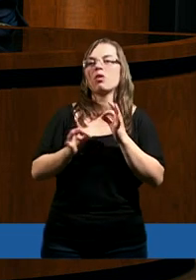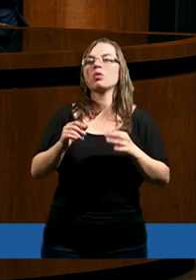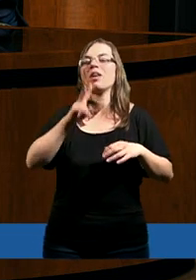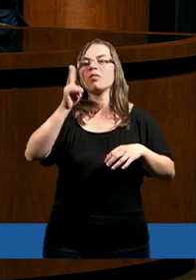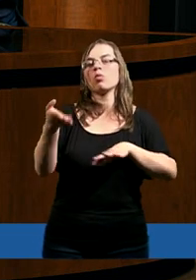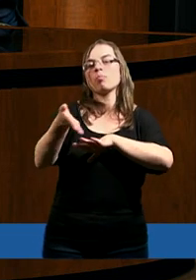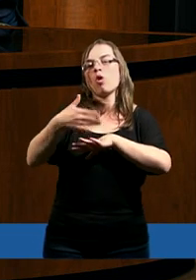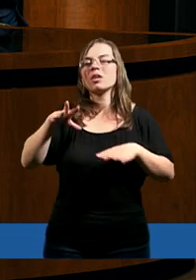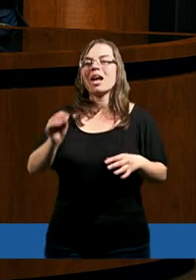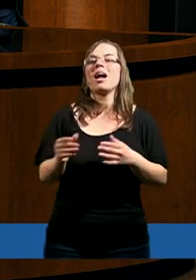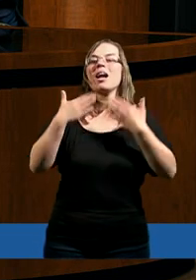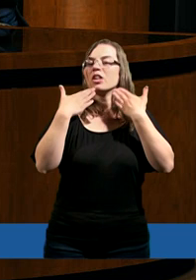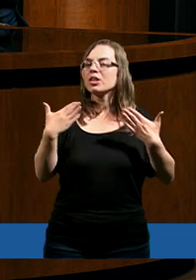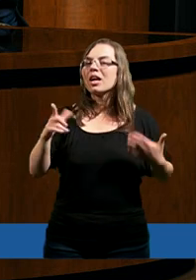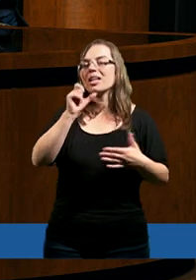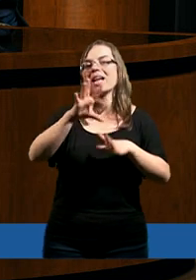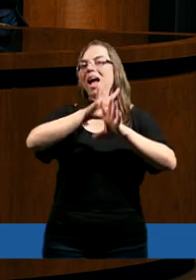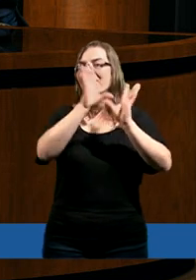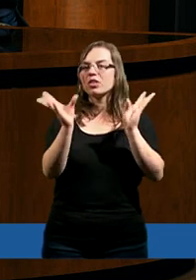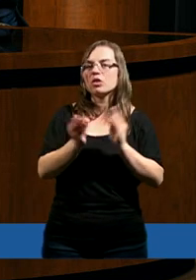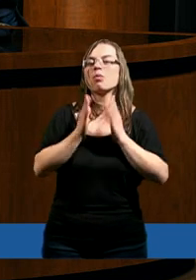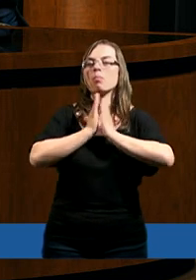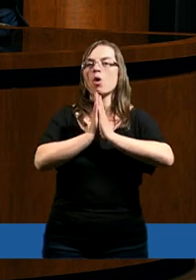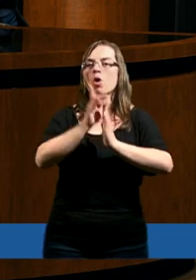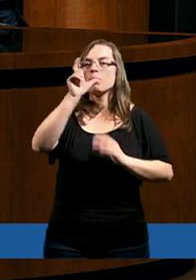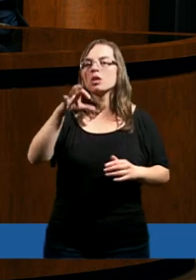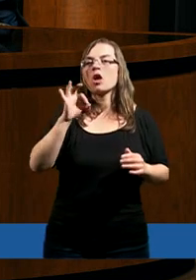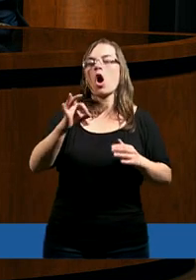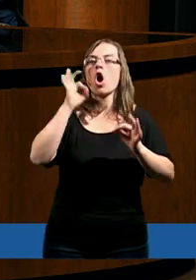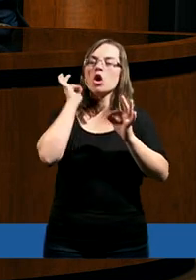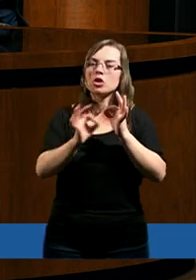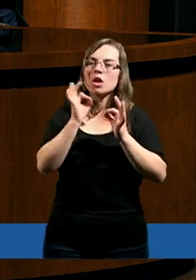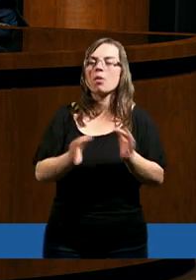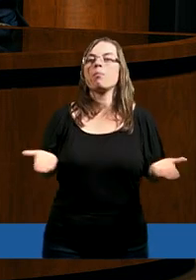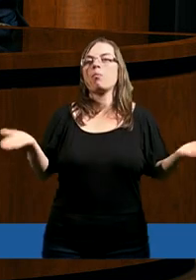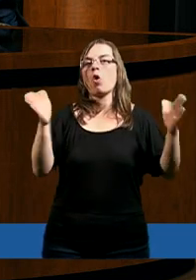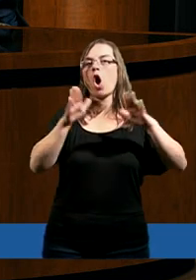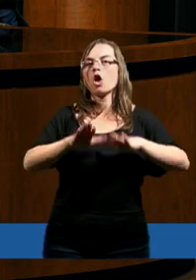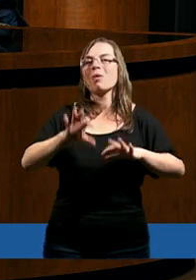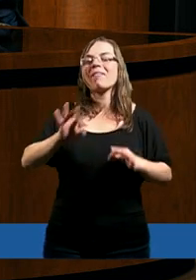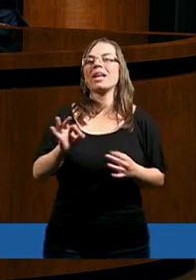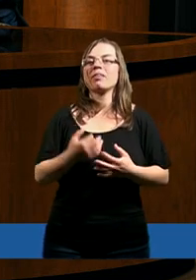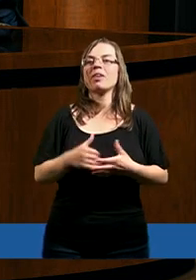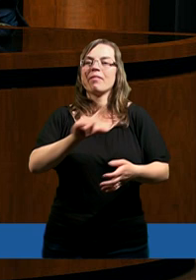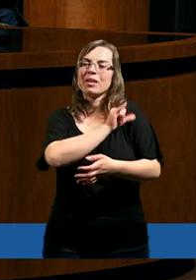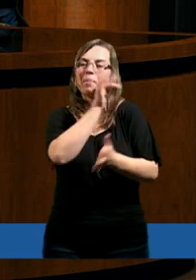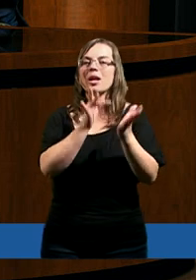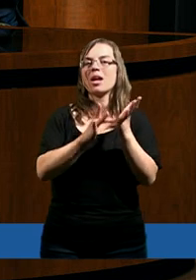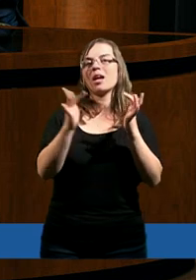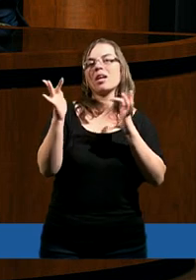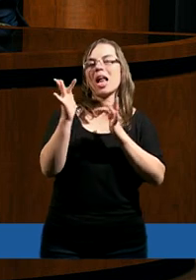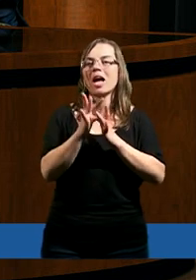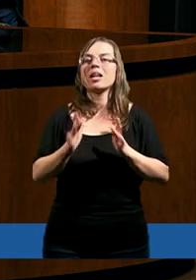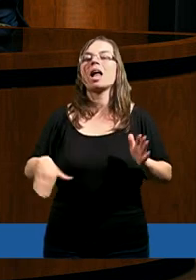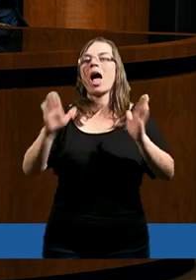szczególnie w drugim rozdziale. Dziękujemy Ci za to i prosimy Cię o szczególne błogosławieństwo w